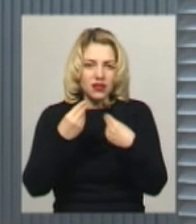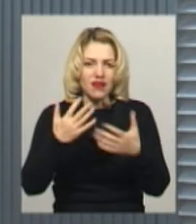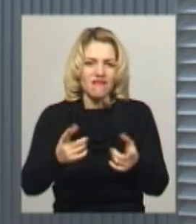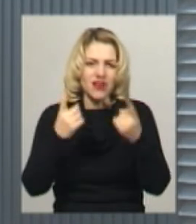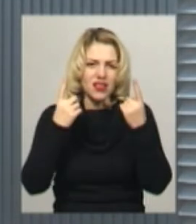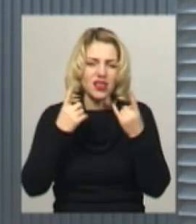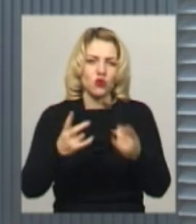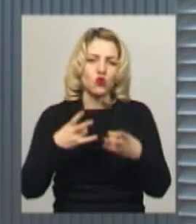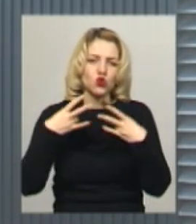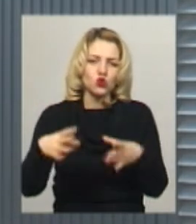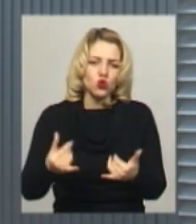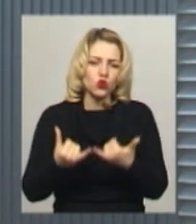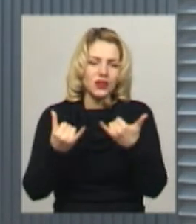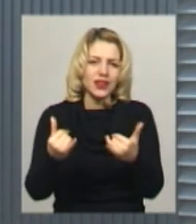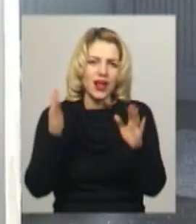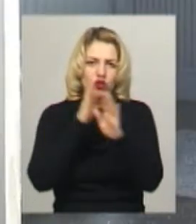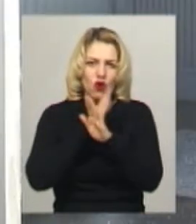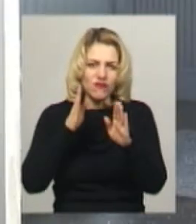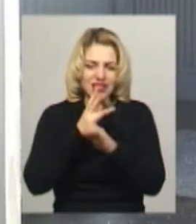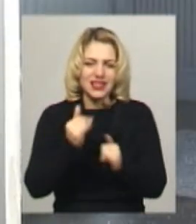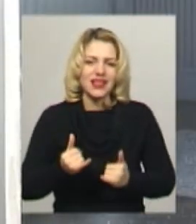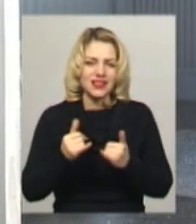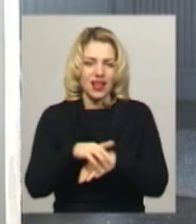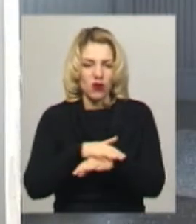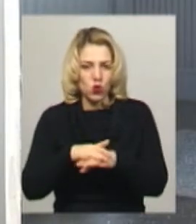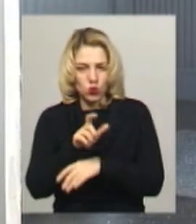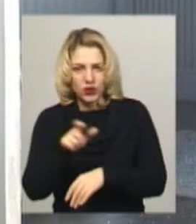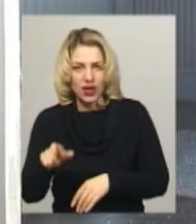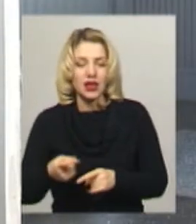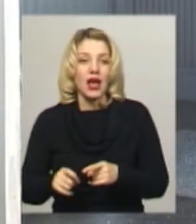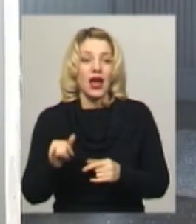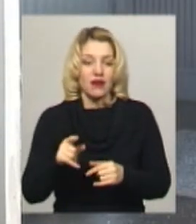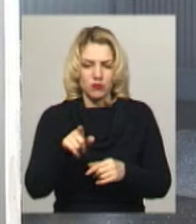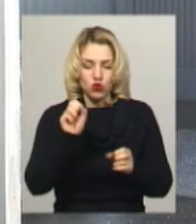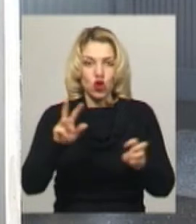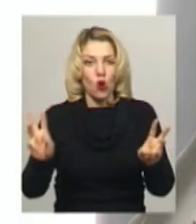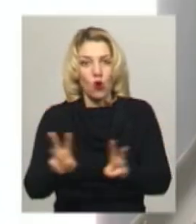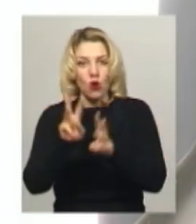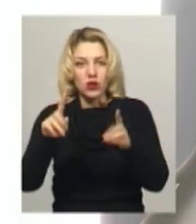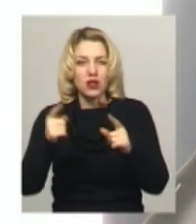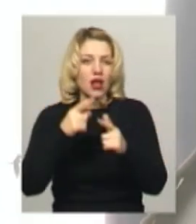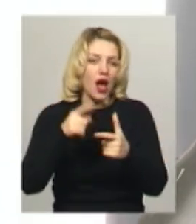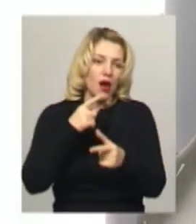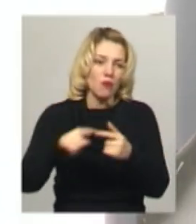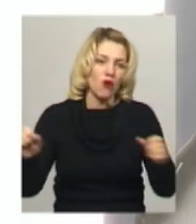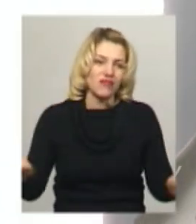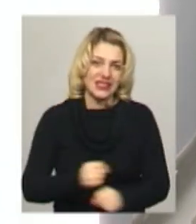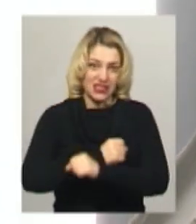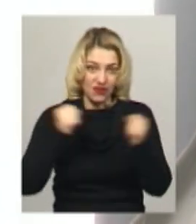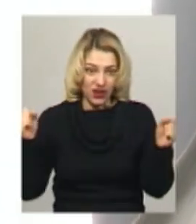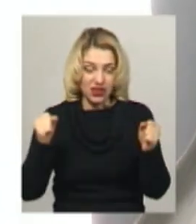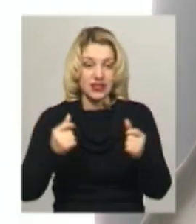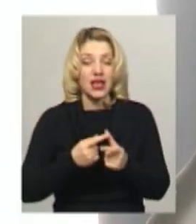довкіллю, людям, він або горить, або він може взриватися в самому тілі полігону. Відходами від даної газової